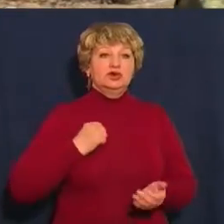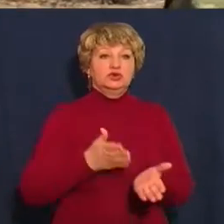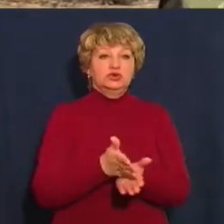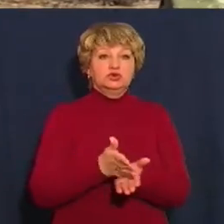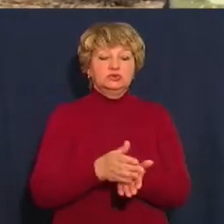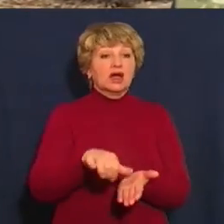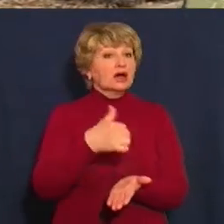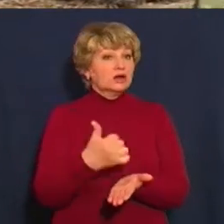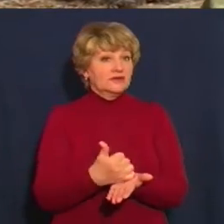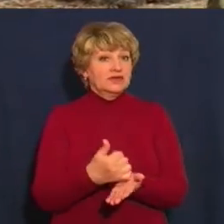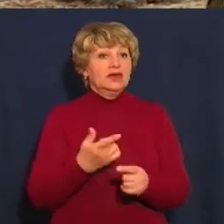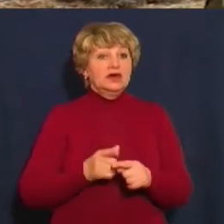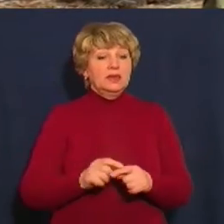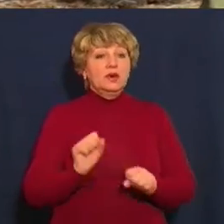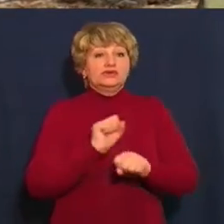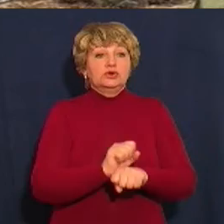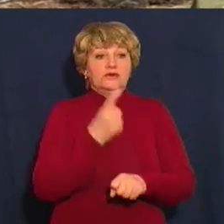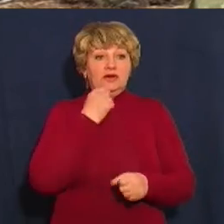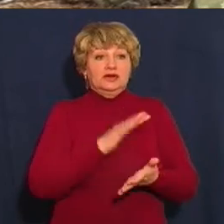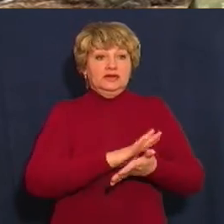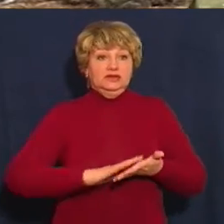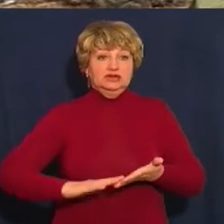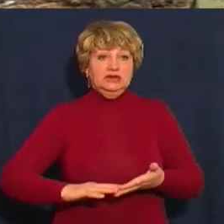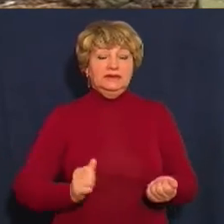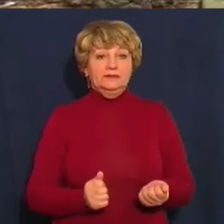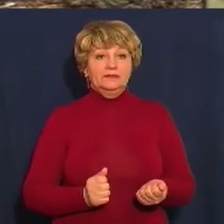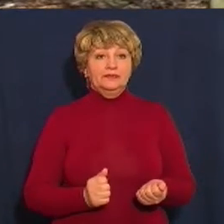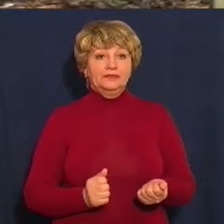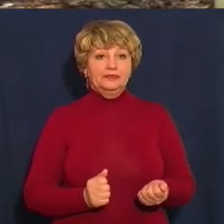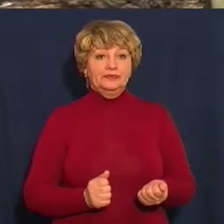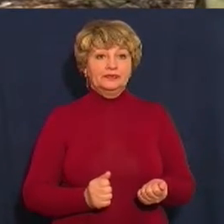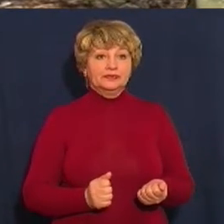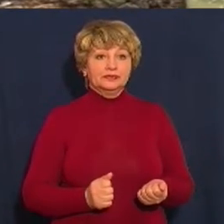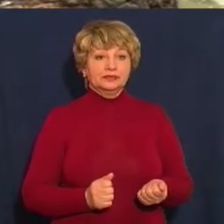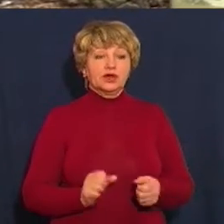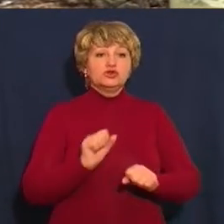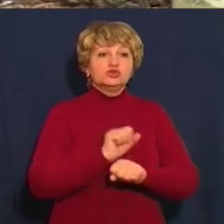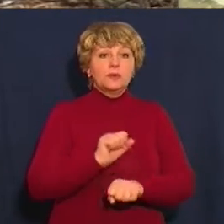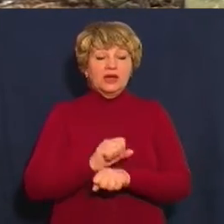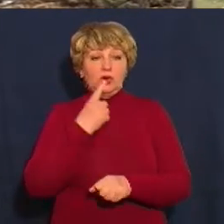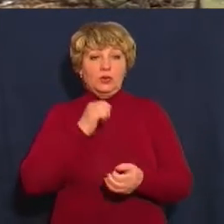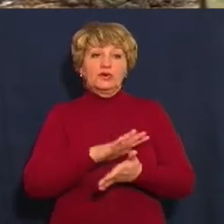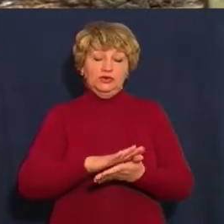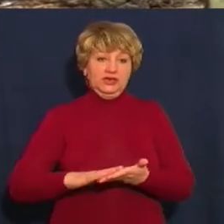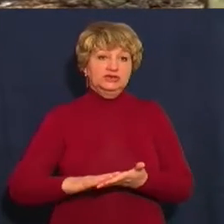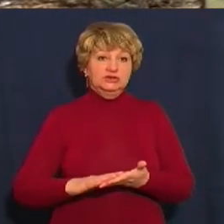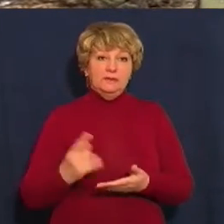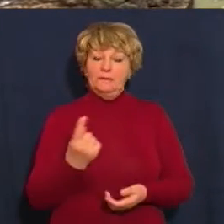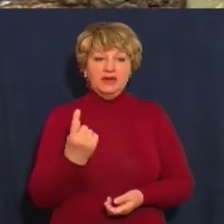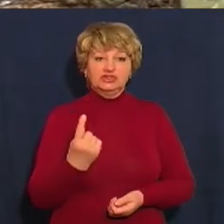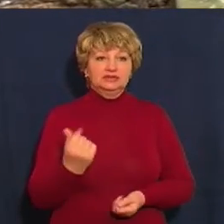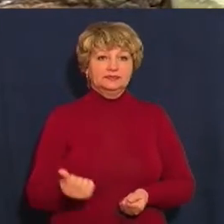Найголовніше – це встановити кровотечення. Кровотечення. Зупинка, кровотечення.-перше.